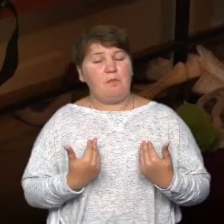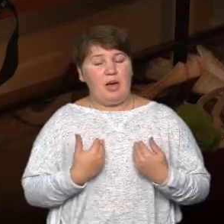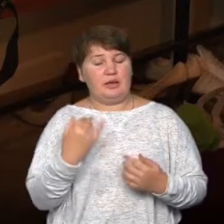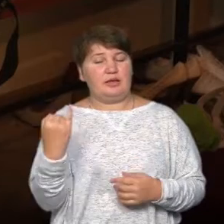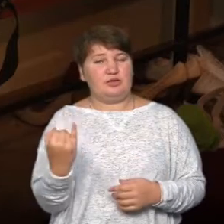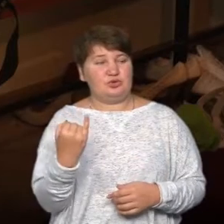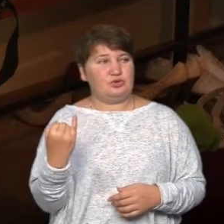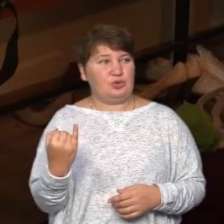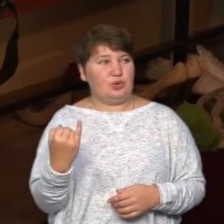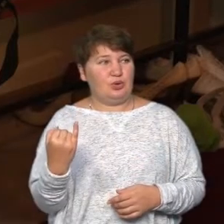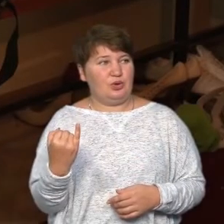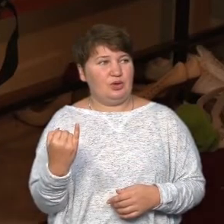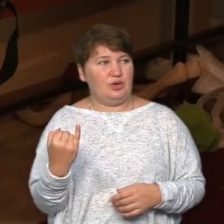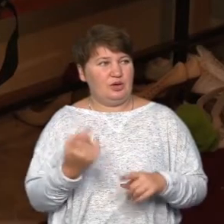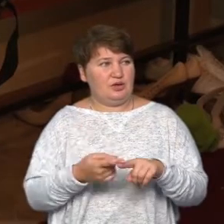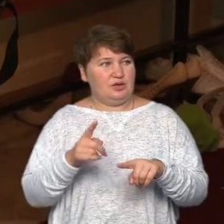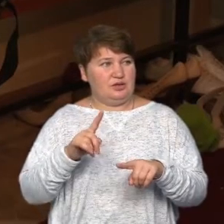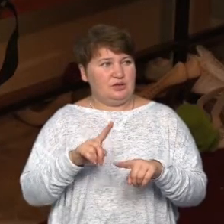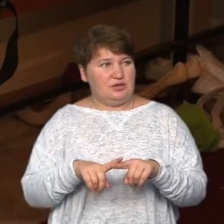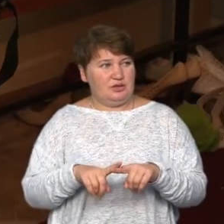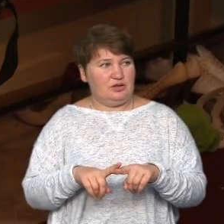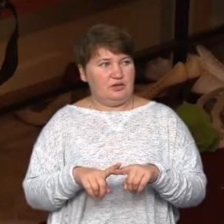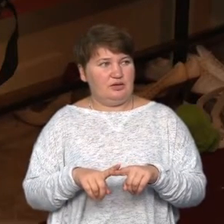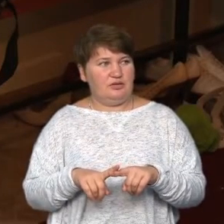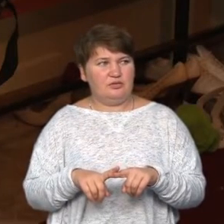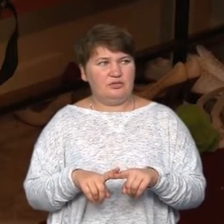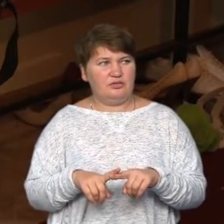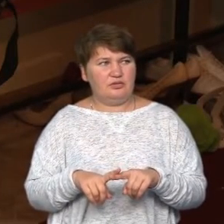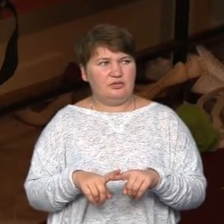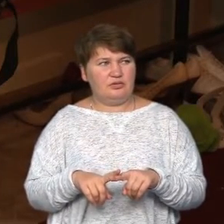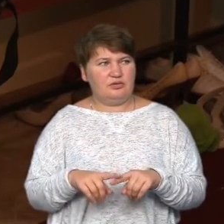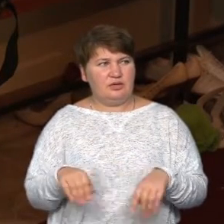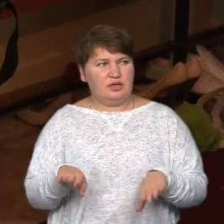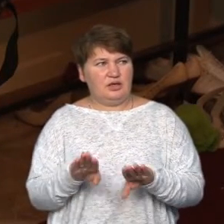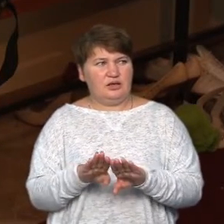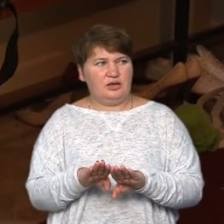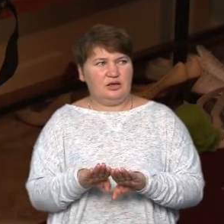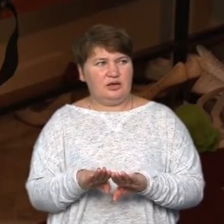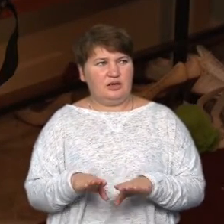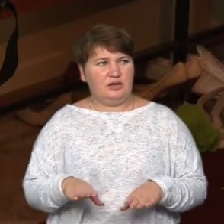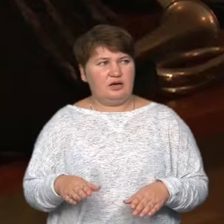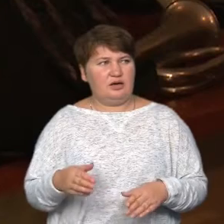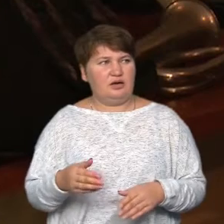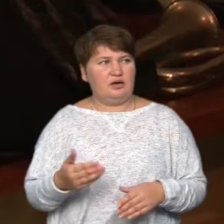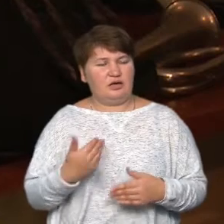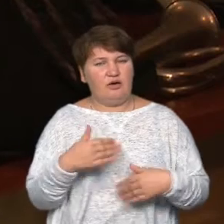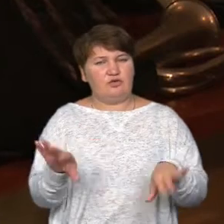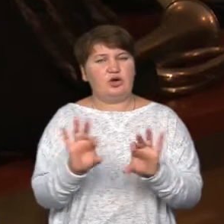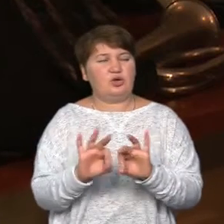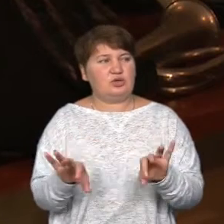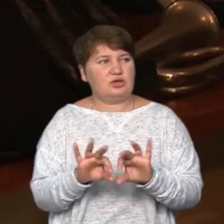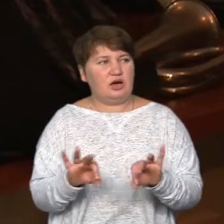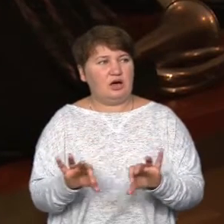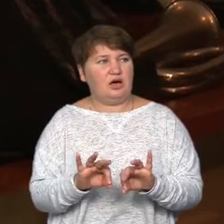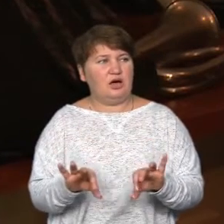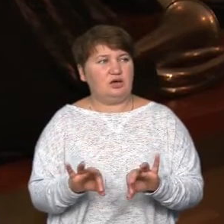інструмувалася, сутку лісівка лежала, і вже там більше моя. Я читаю вже й поеті, де можна заїхати в